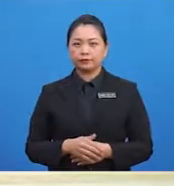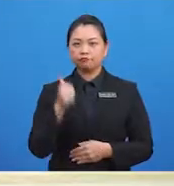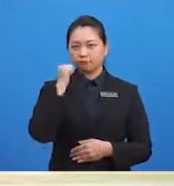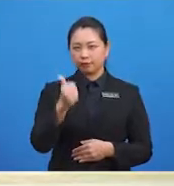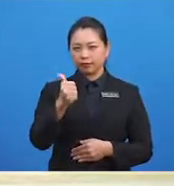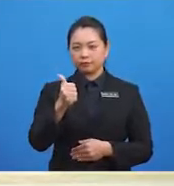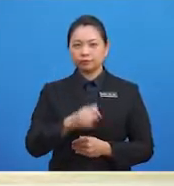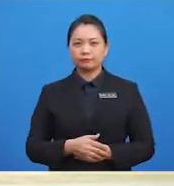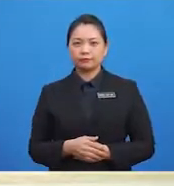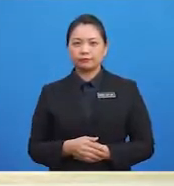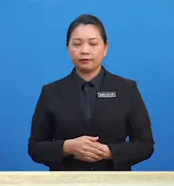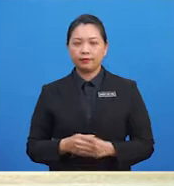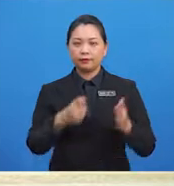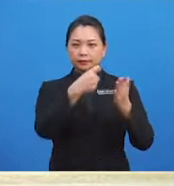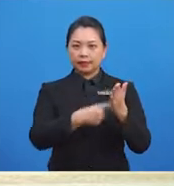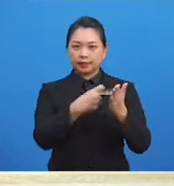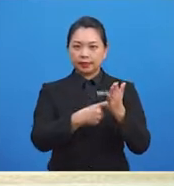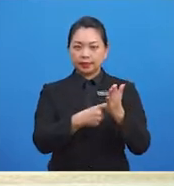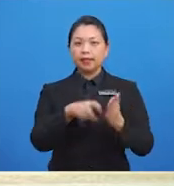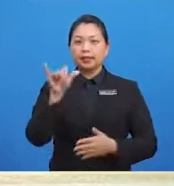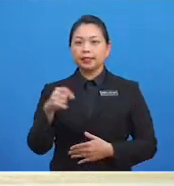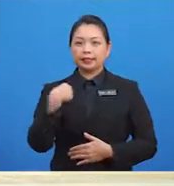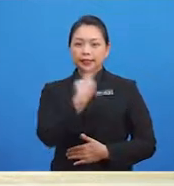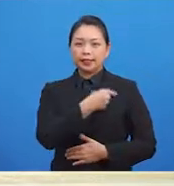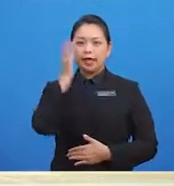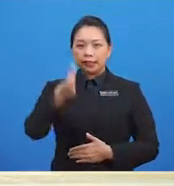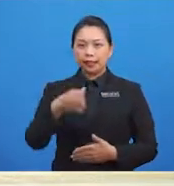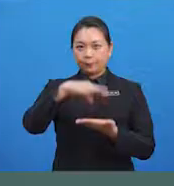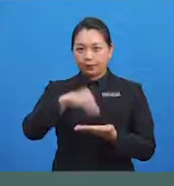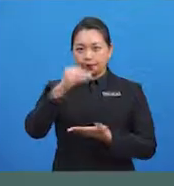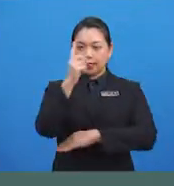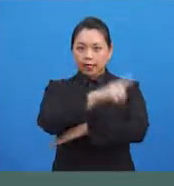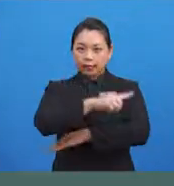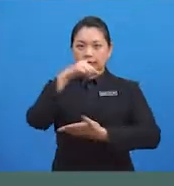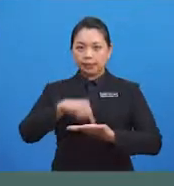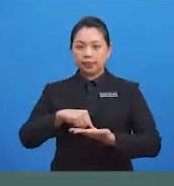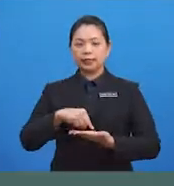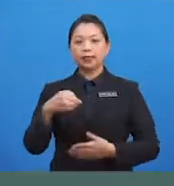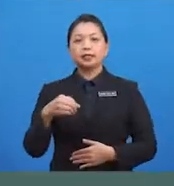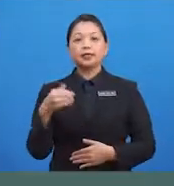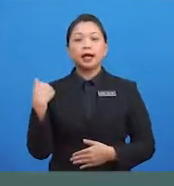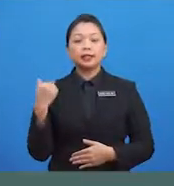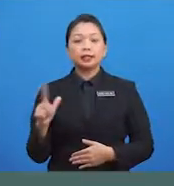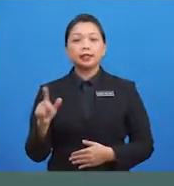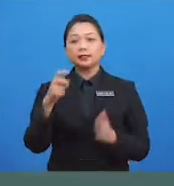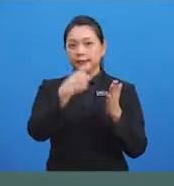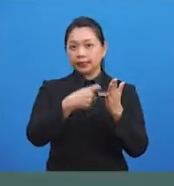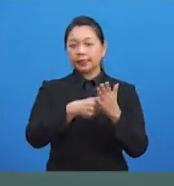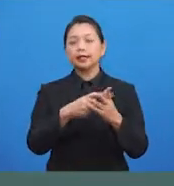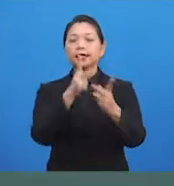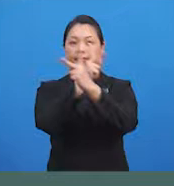nilai kasih sayang Murid-murid, siapa dapat teka apakah